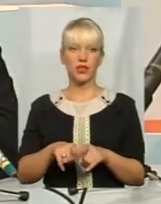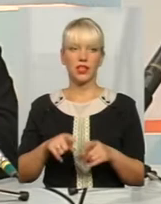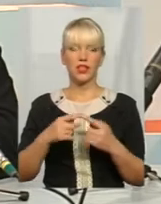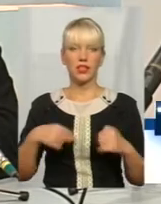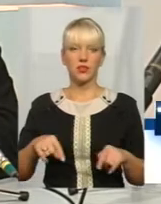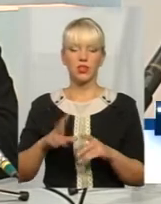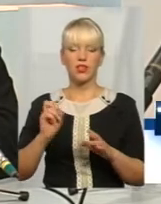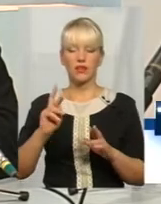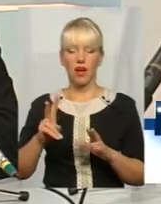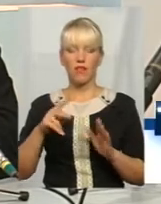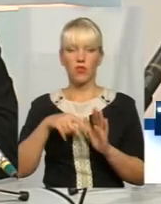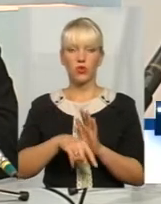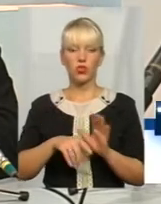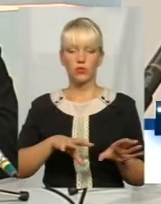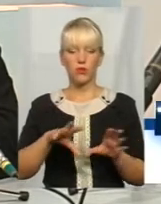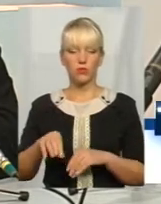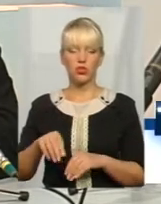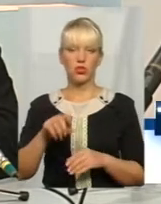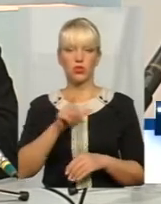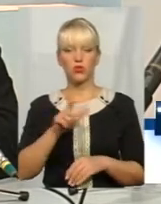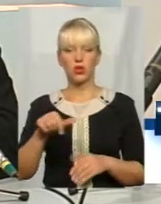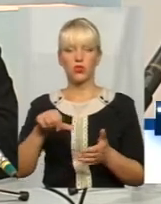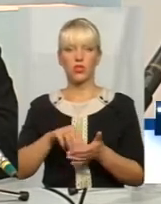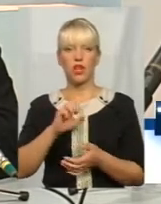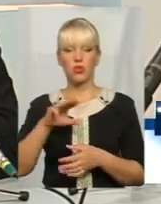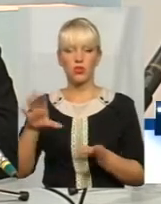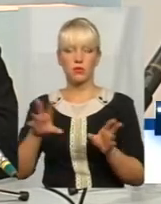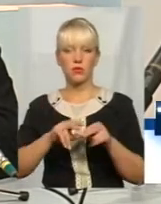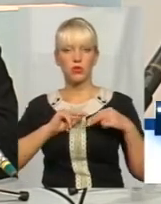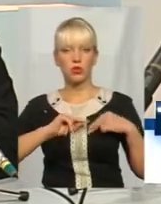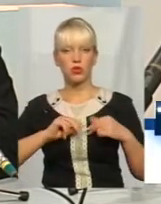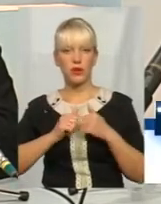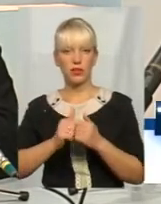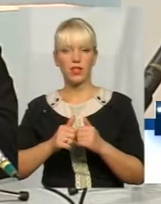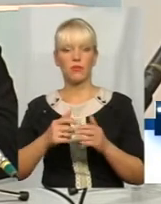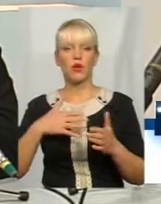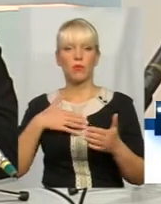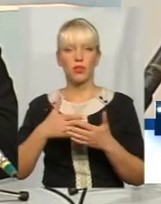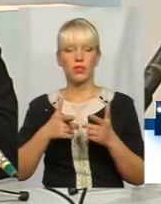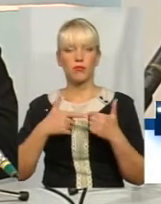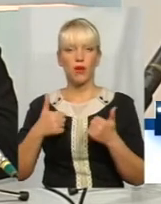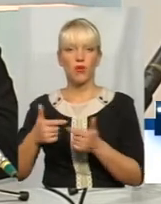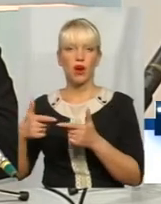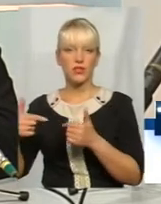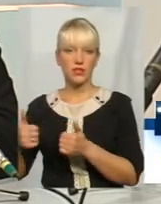переміщення особи і учасники АТО, спільно з соціальними партнерами, зокрема з громадськими організаціями,